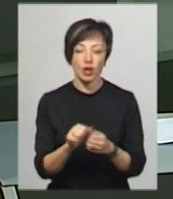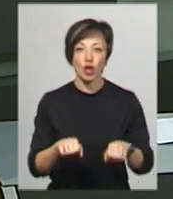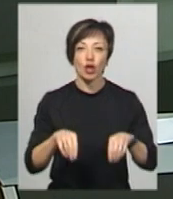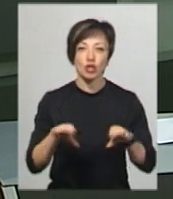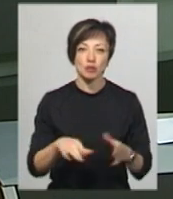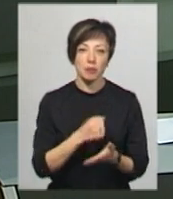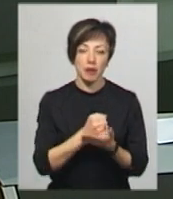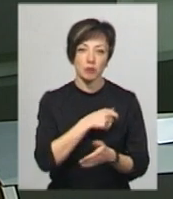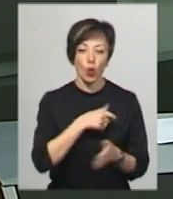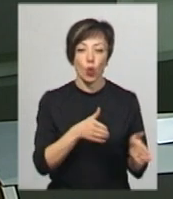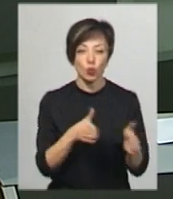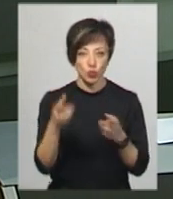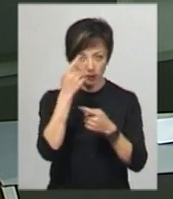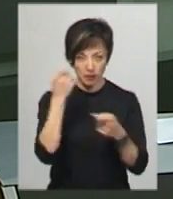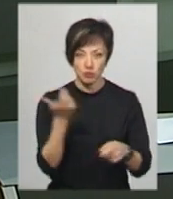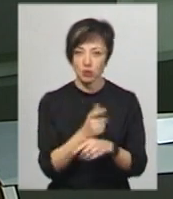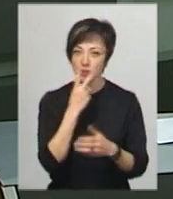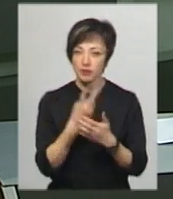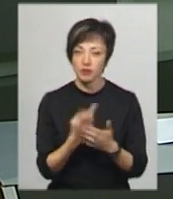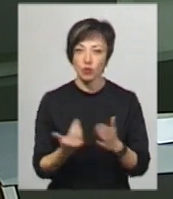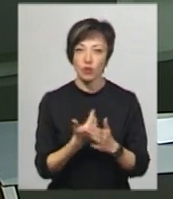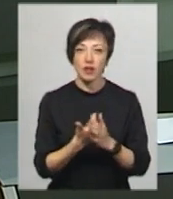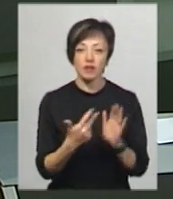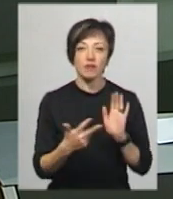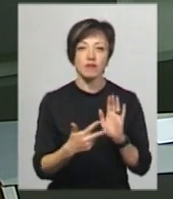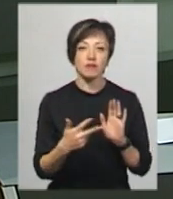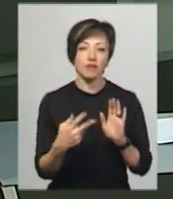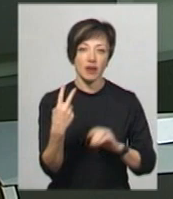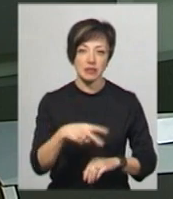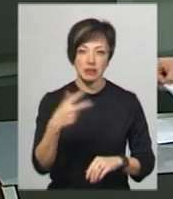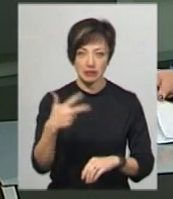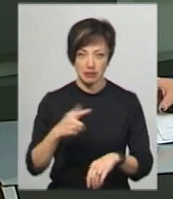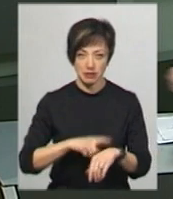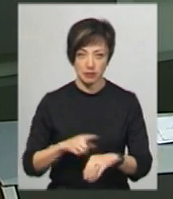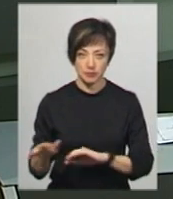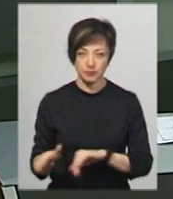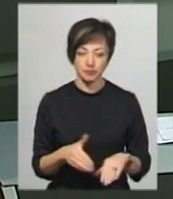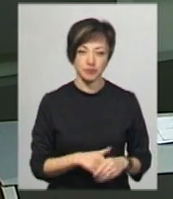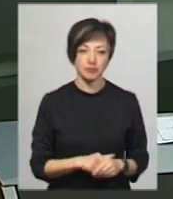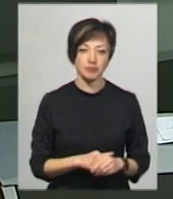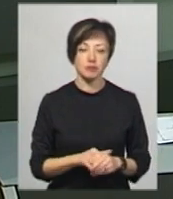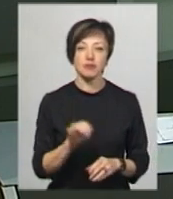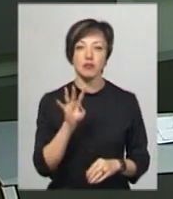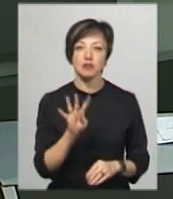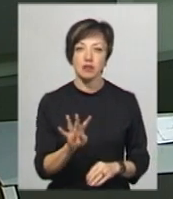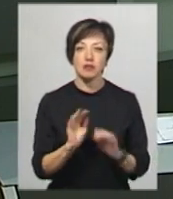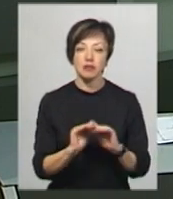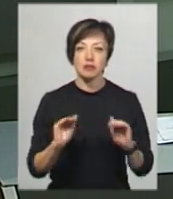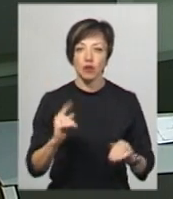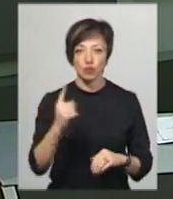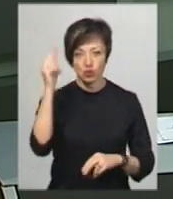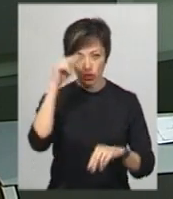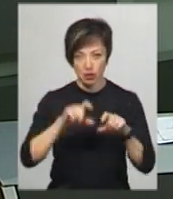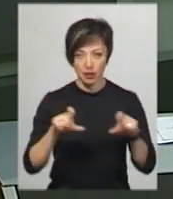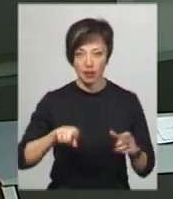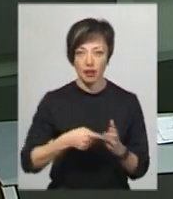депутати, готується до ефіру. Більше дивіться у випуску новин о 20.30. Четверо школярів однієї із шкіл